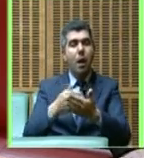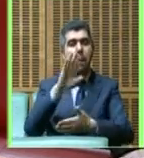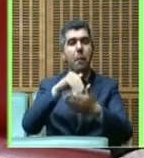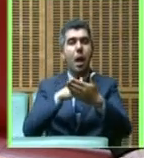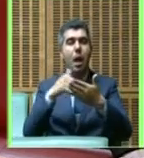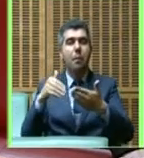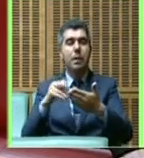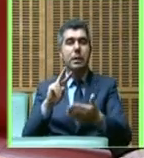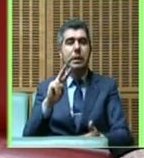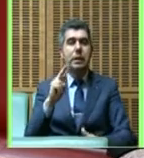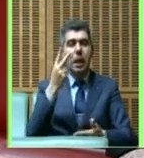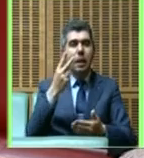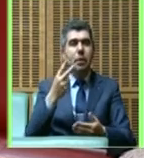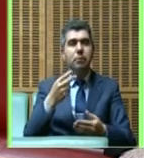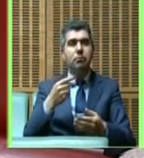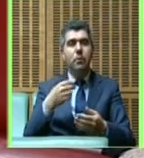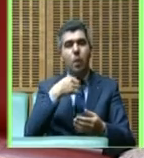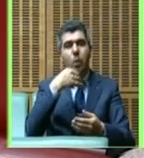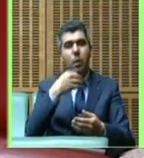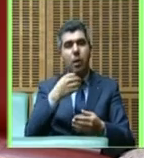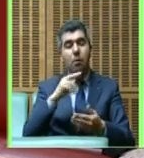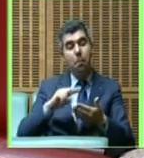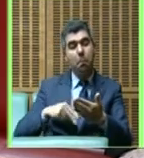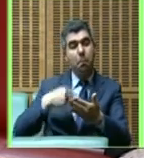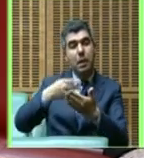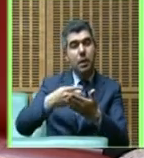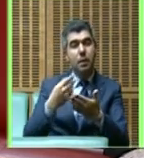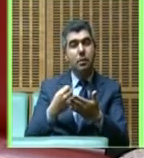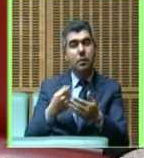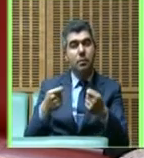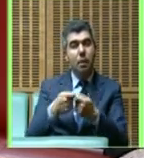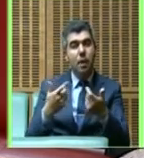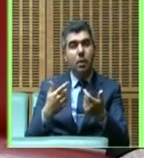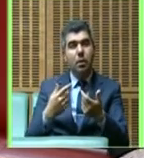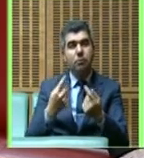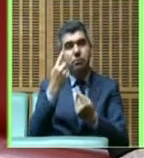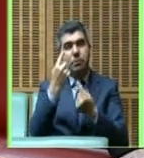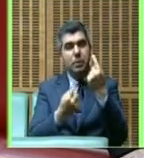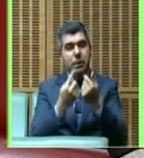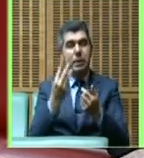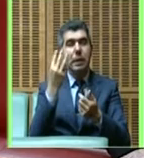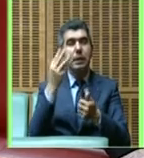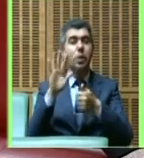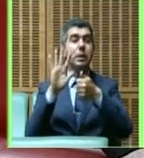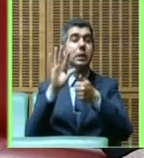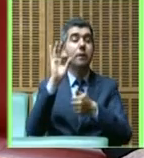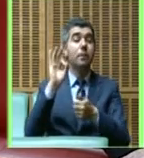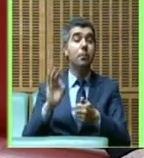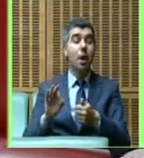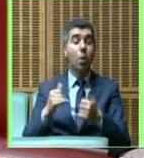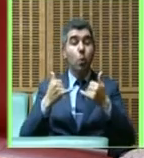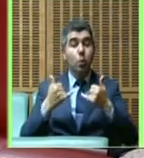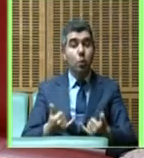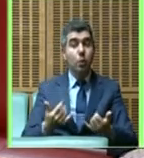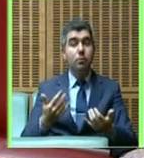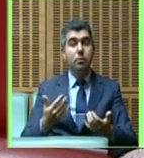طل عالم القراوي انتقلنا من نسبة اللي كانت في حدود 63% اليوم رحنا في نسبة